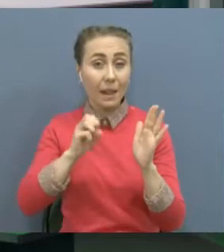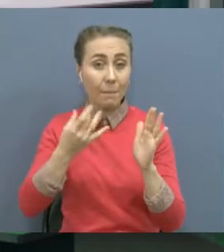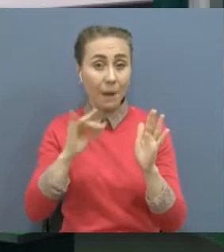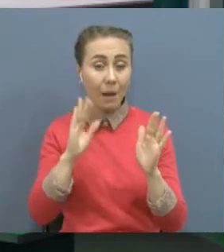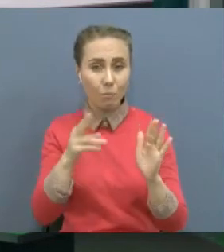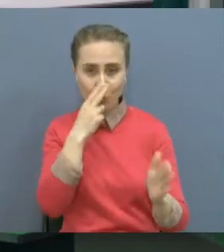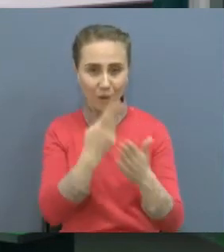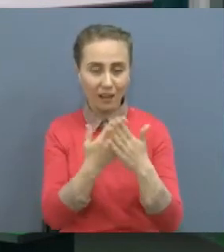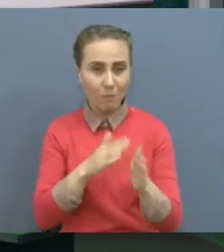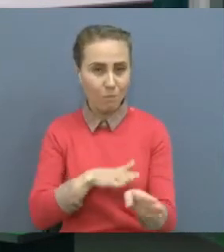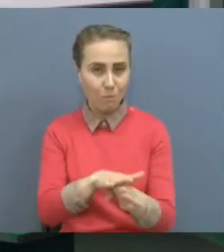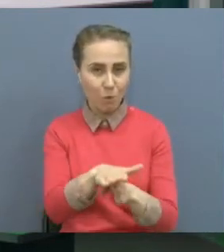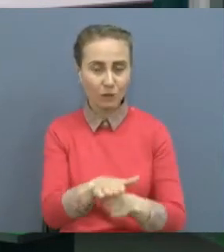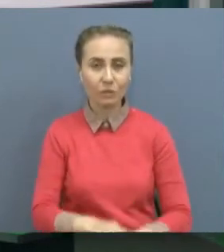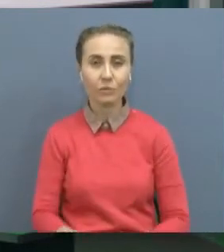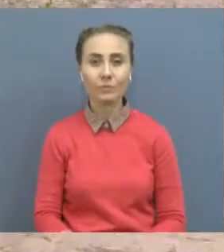етілмек.